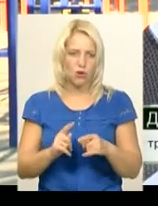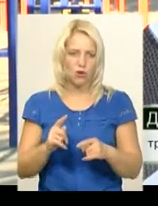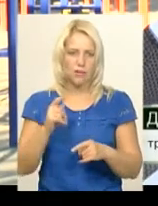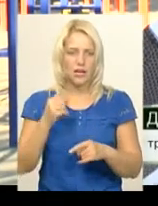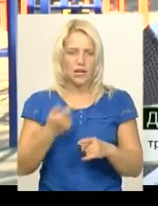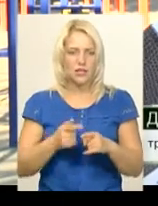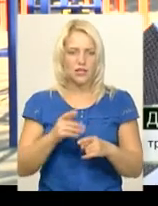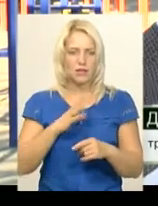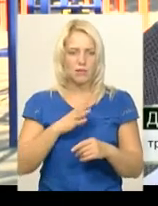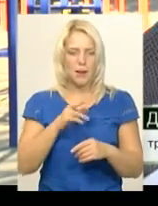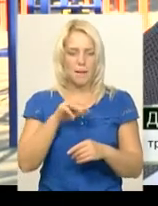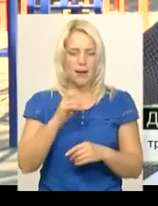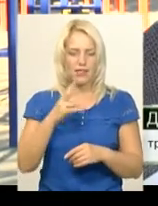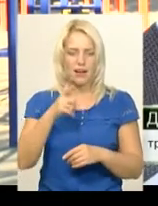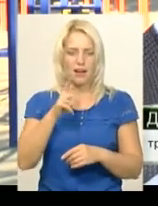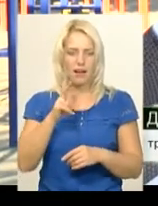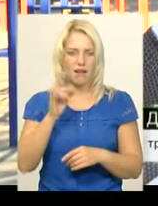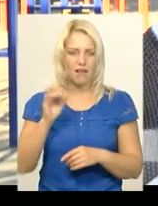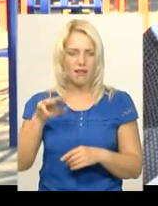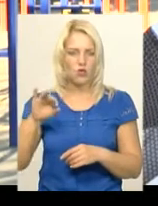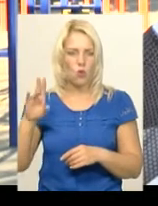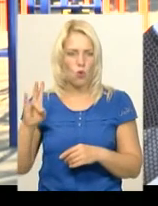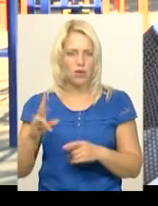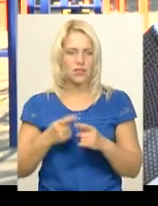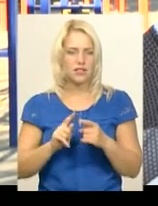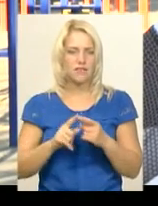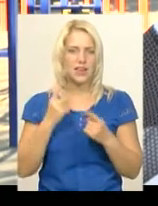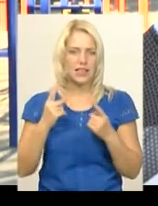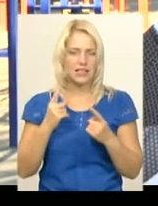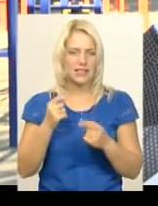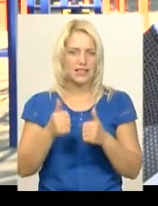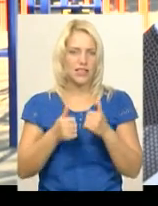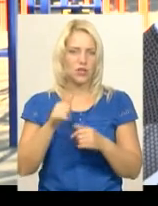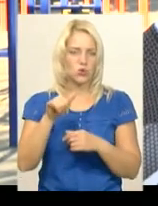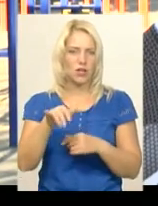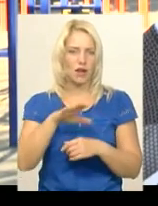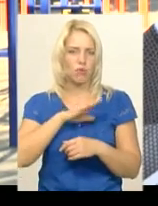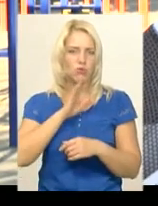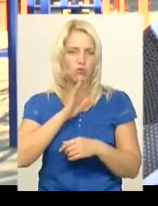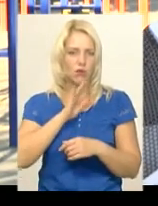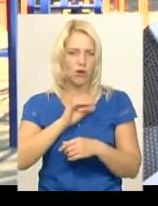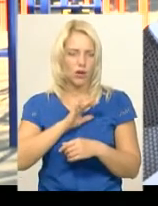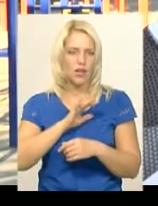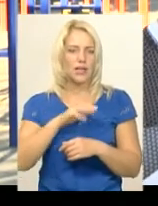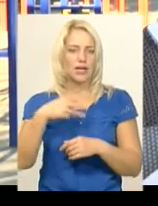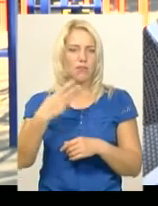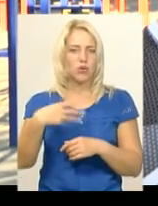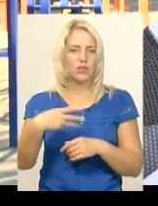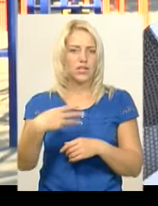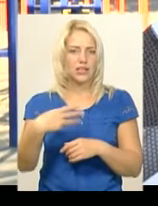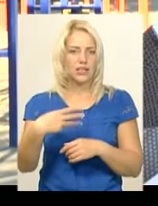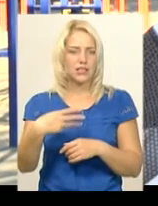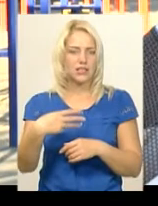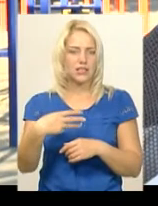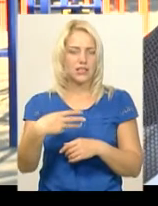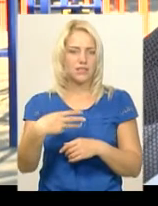визпорту «Панкретіон», на граппінг, на такий великий старт. В неї було по три сутички.